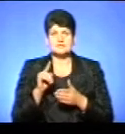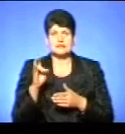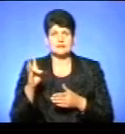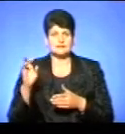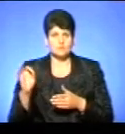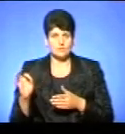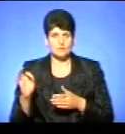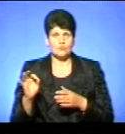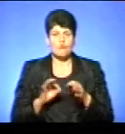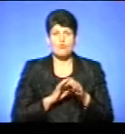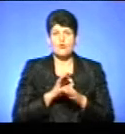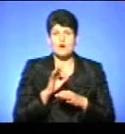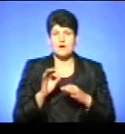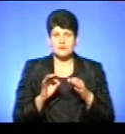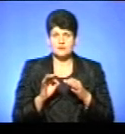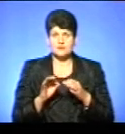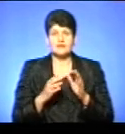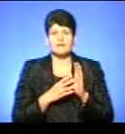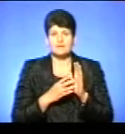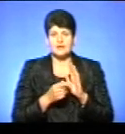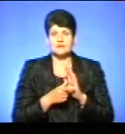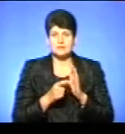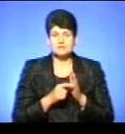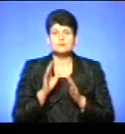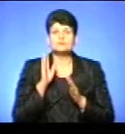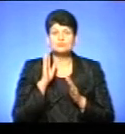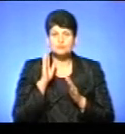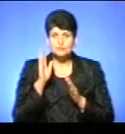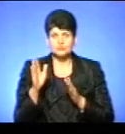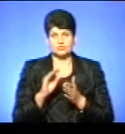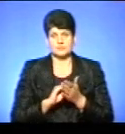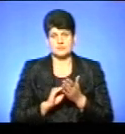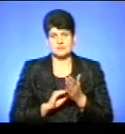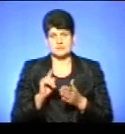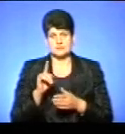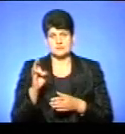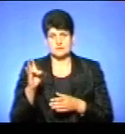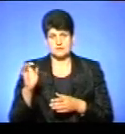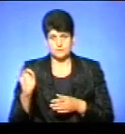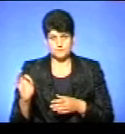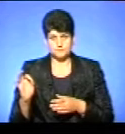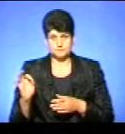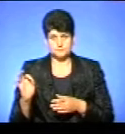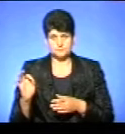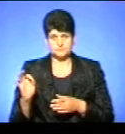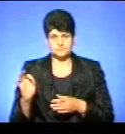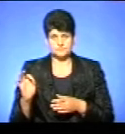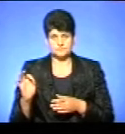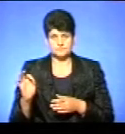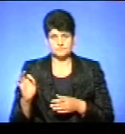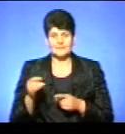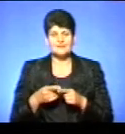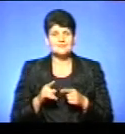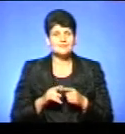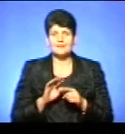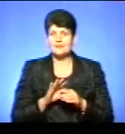проєкті і 9-класники складатимуть, мабуть, теж зовнішнє незалежне оцінювання. Це